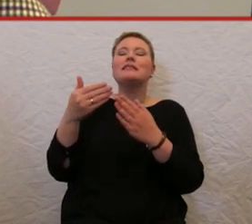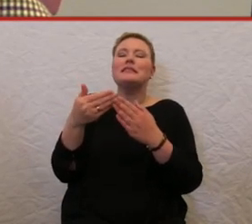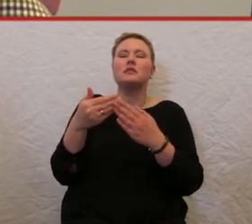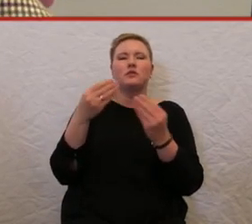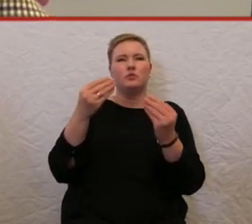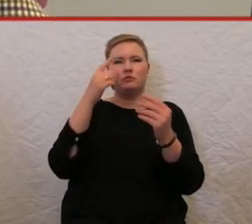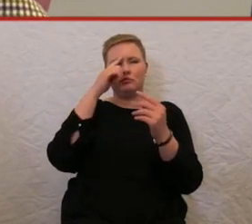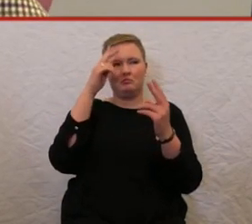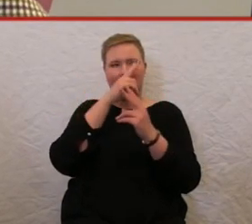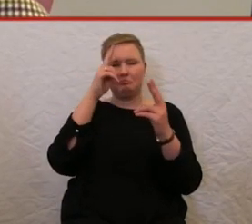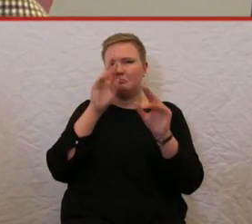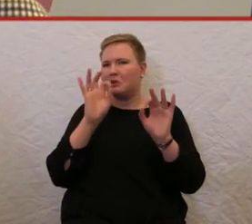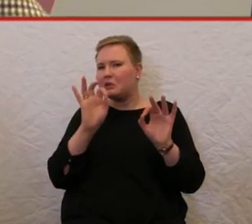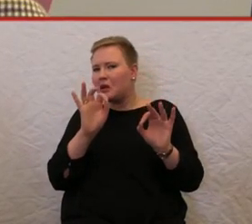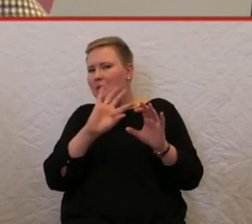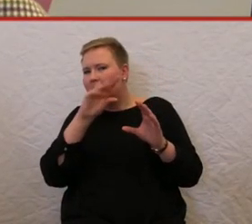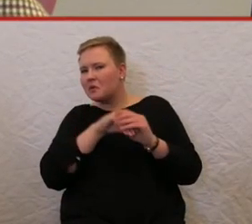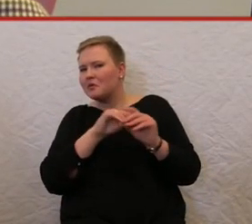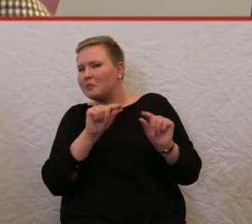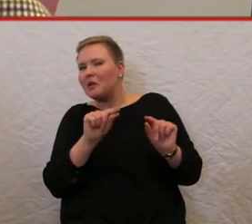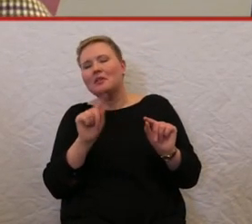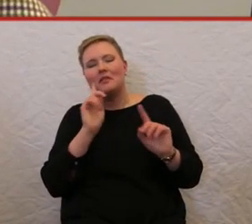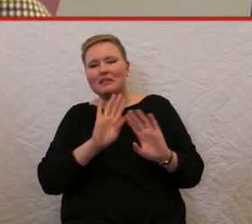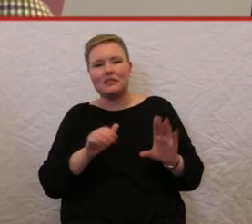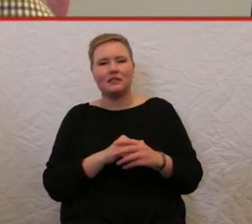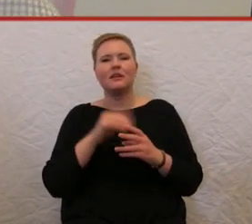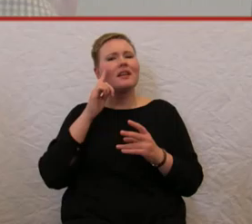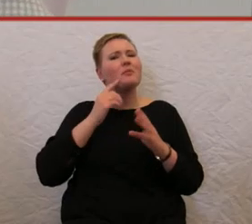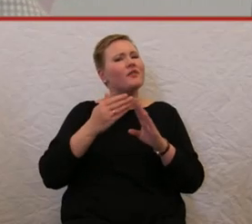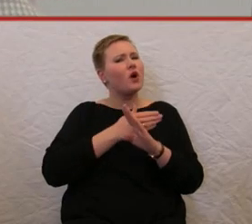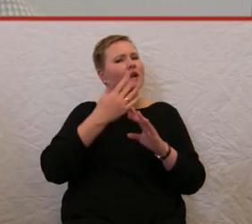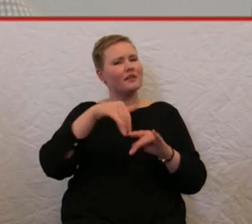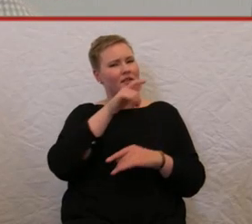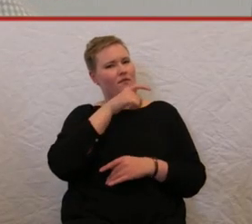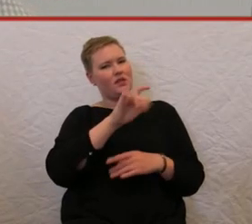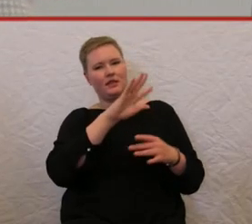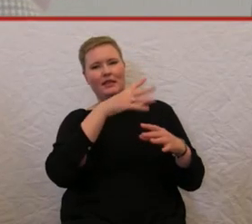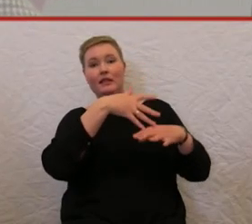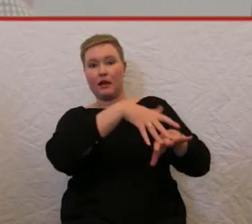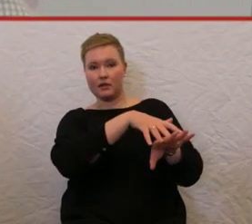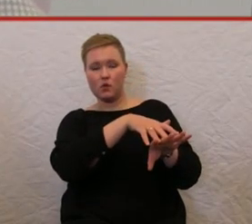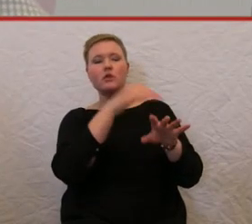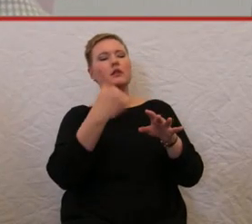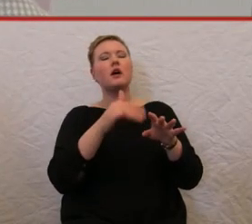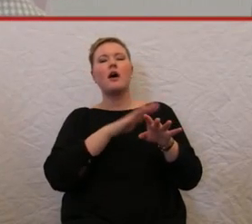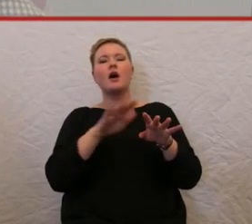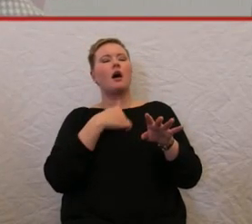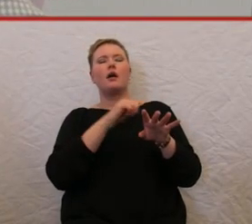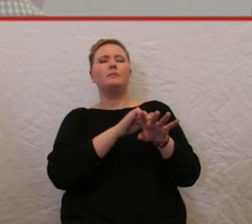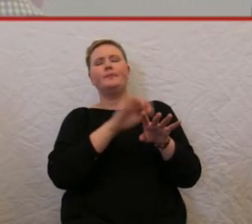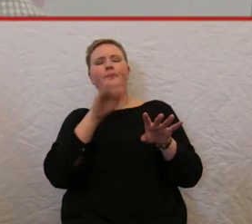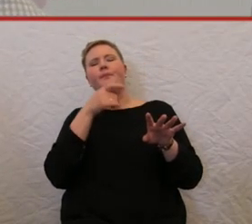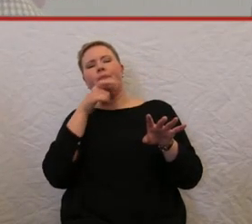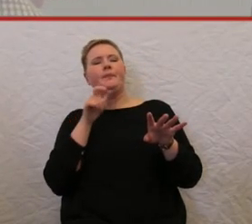Wort genau bedeutet und es einfach ersetzt haben, was vorher Integration war. Und es ist insofern alter Wein in neuen